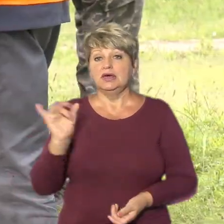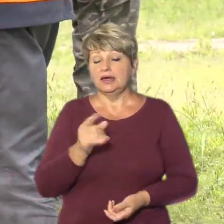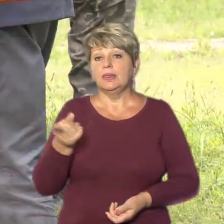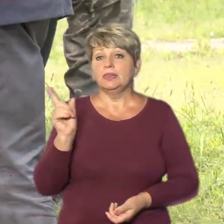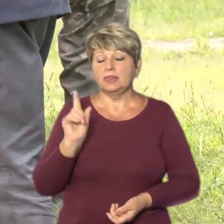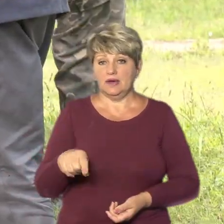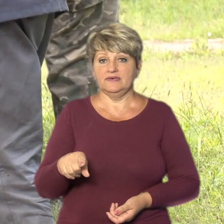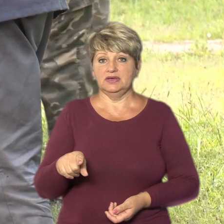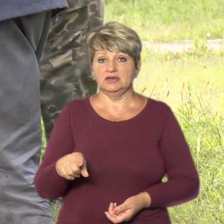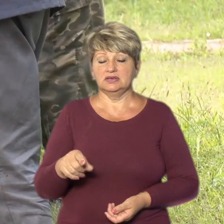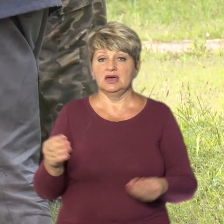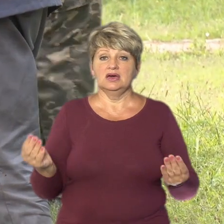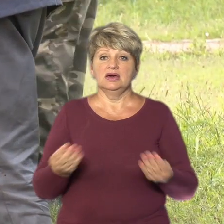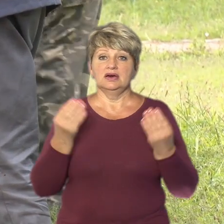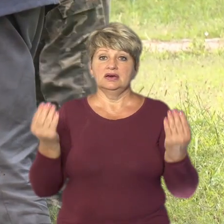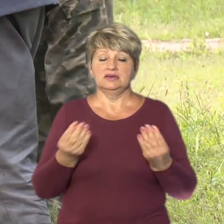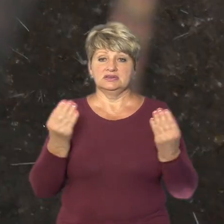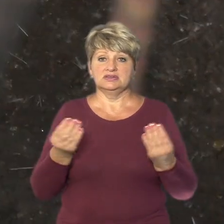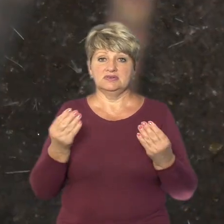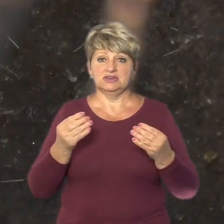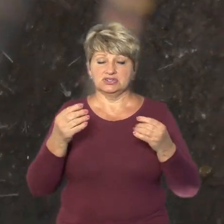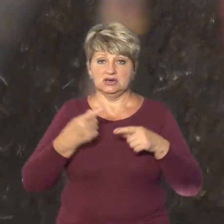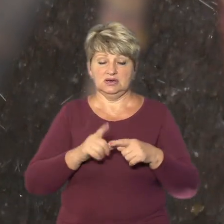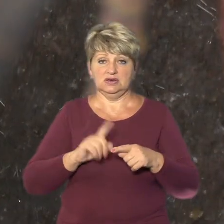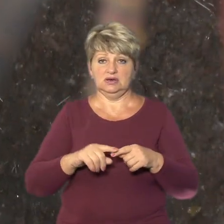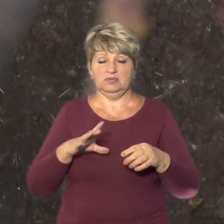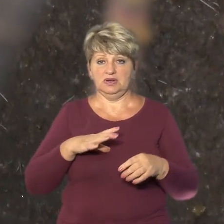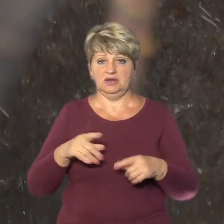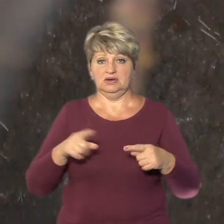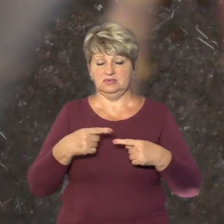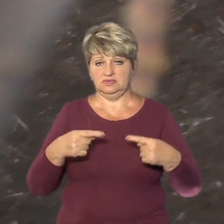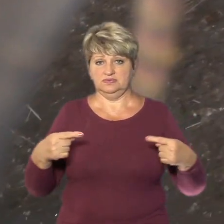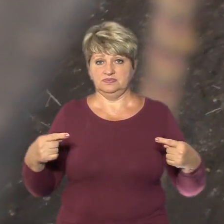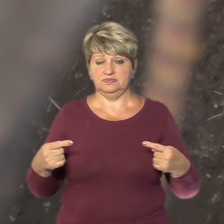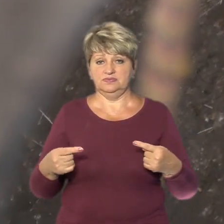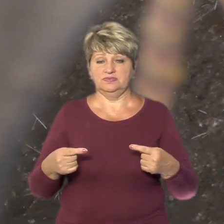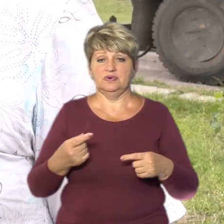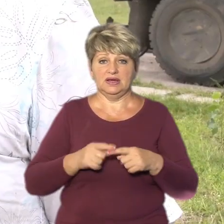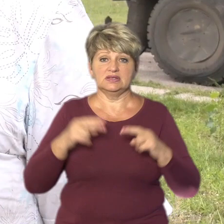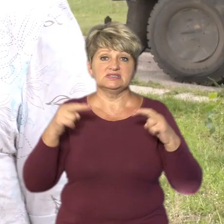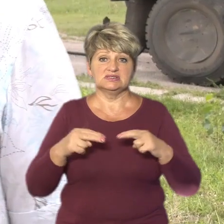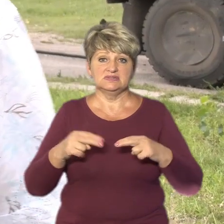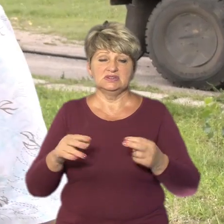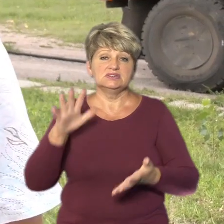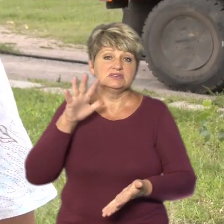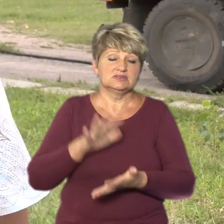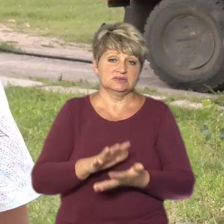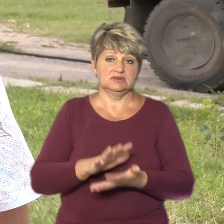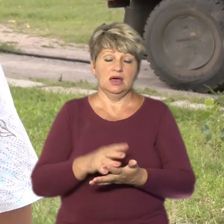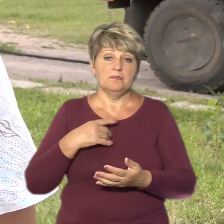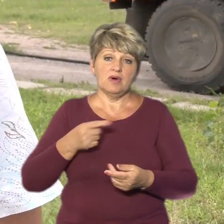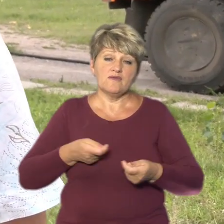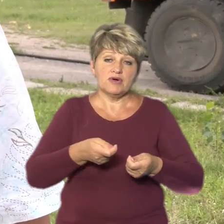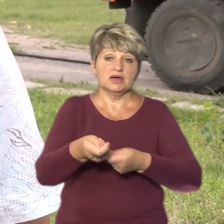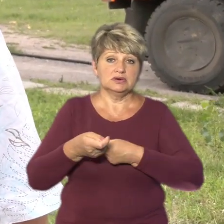навіть свіжі буряки витягували. Тобто, а це все засмічує каналізацію. Ми виїжджаємо постійно. Тобто,